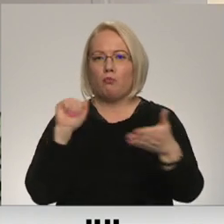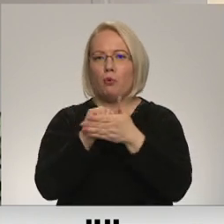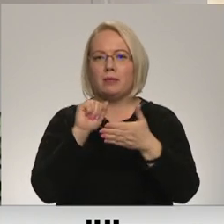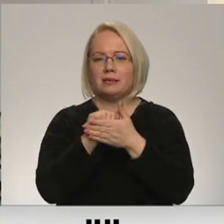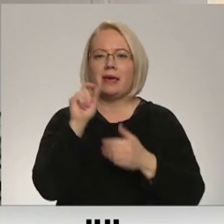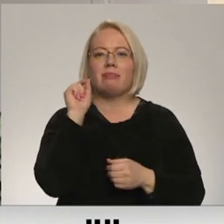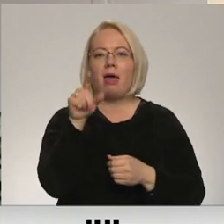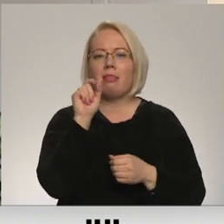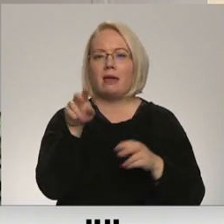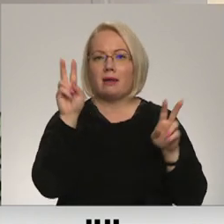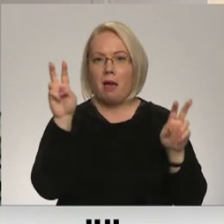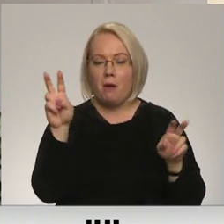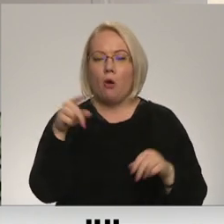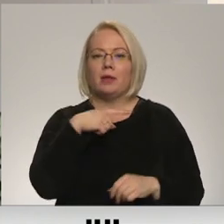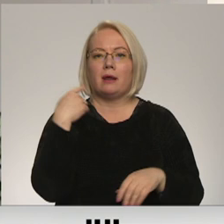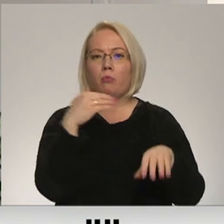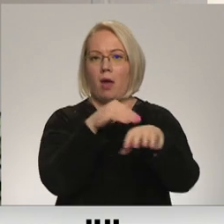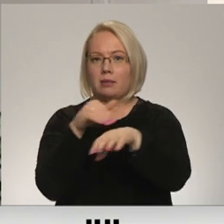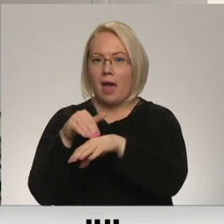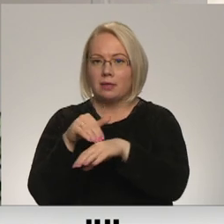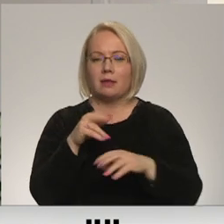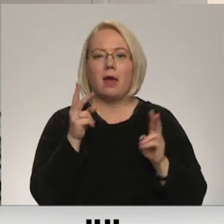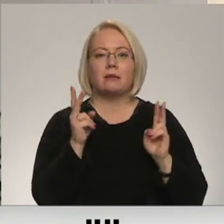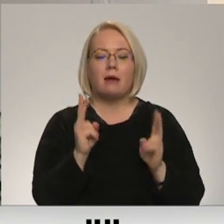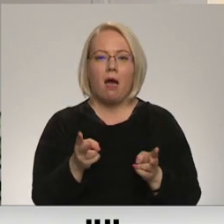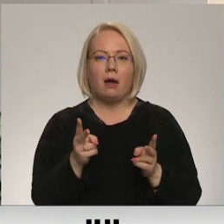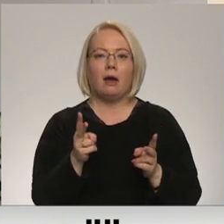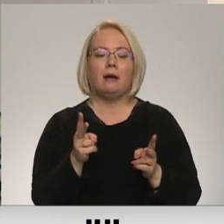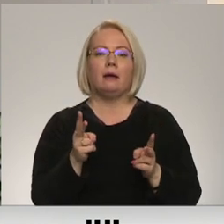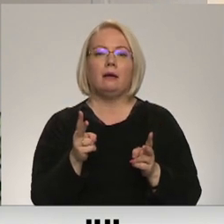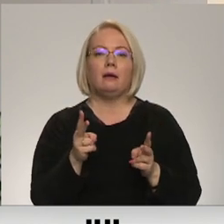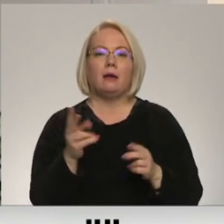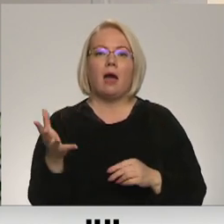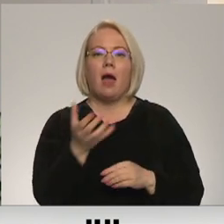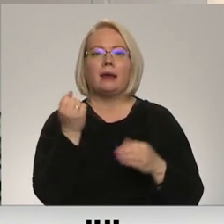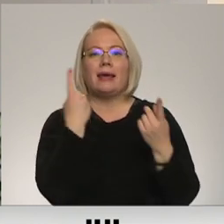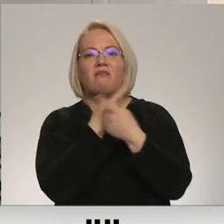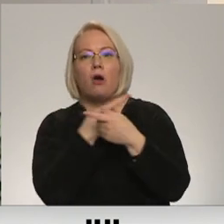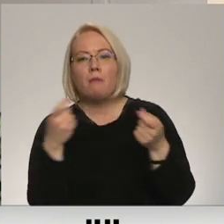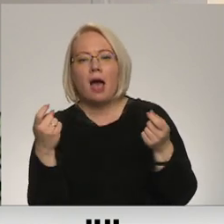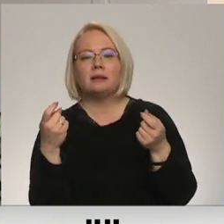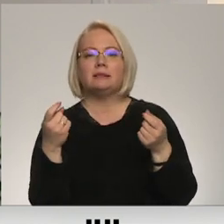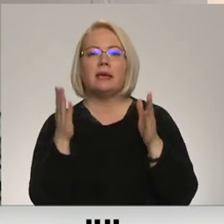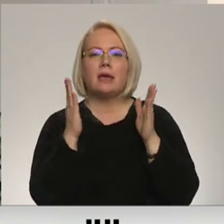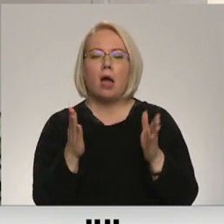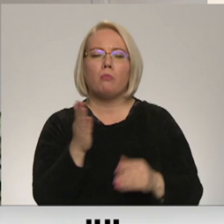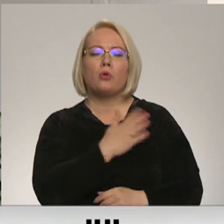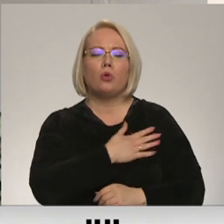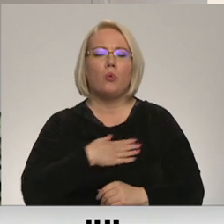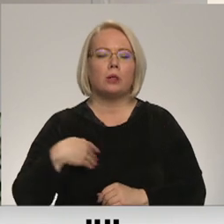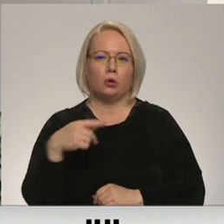telegramu. Es arī gribu atgadināt par to, ka ar informācijas platformam jābūt ļoti